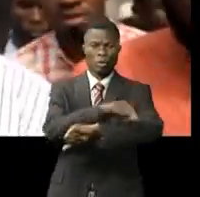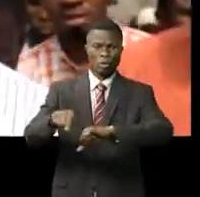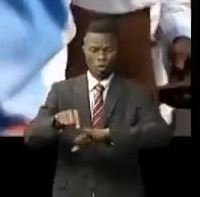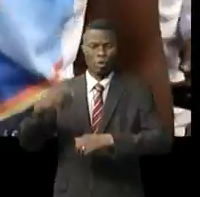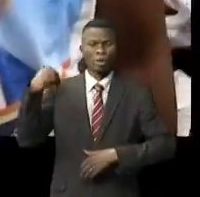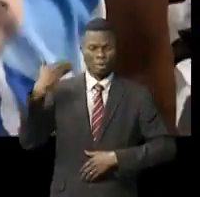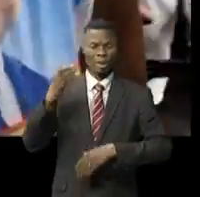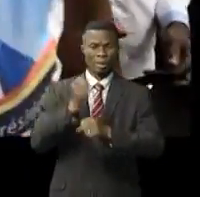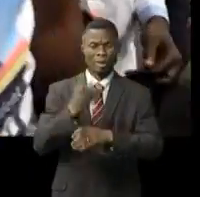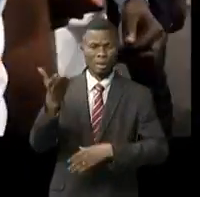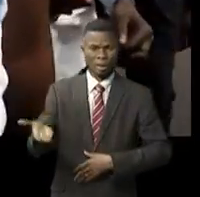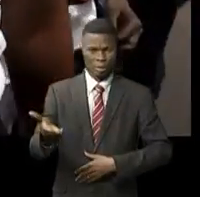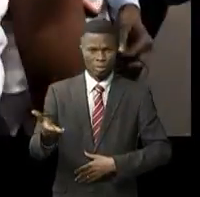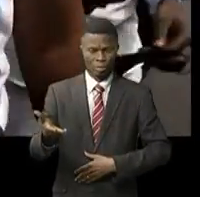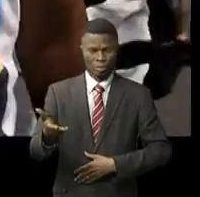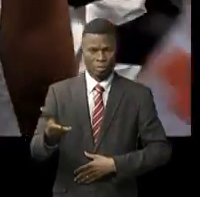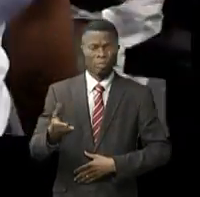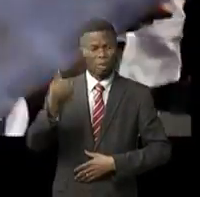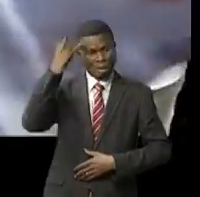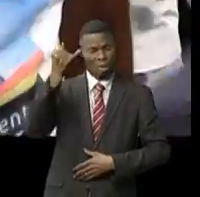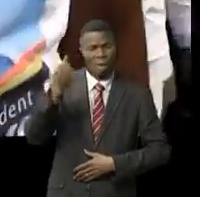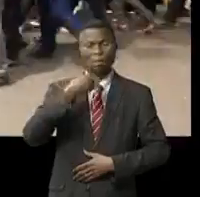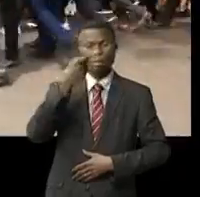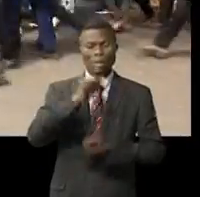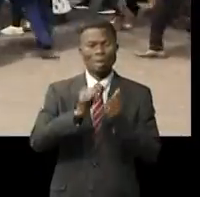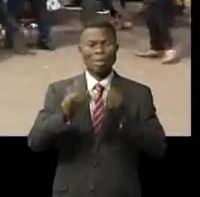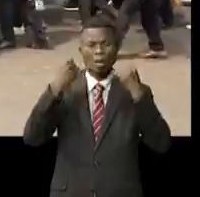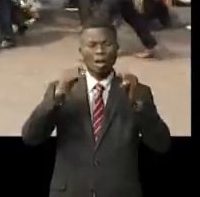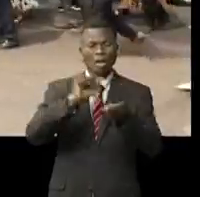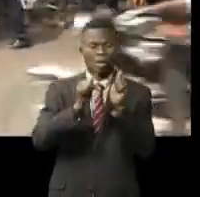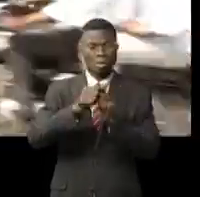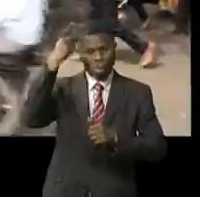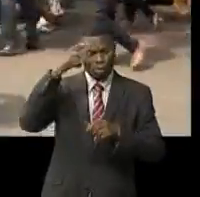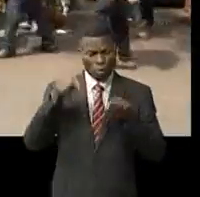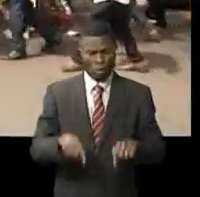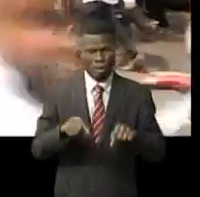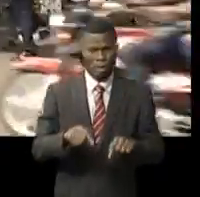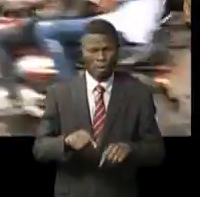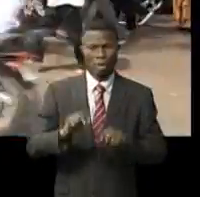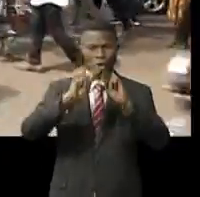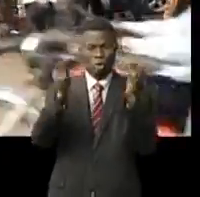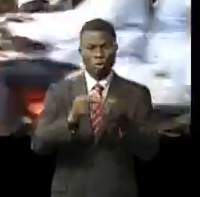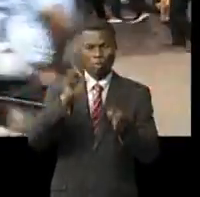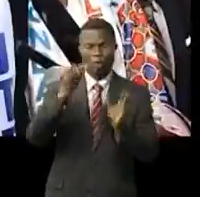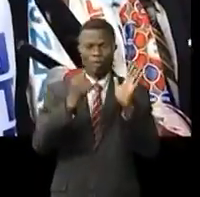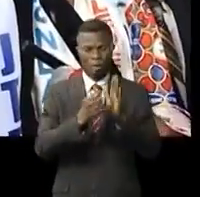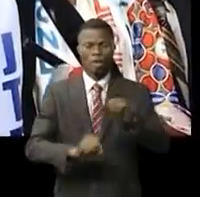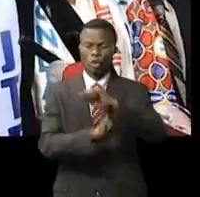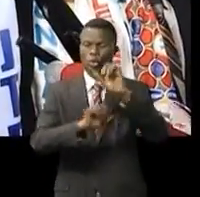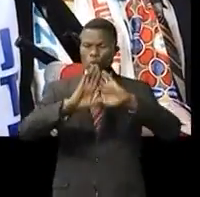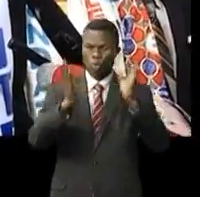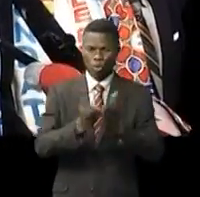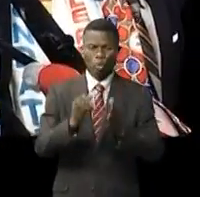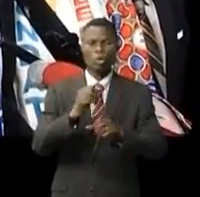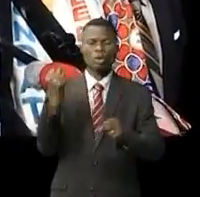légalement établies et émet son point de vue sur l'actualité politique des leurs. Le G26 soutient sans faille toutes les